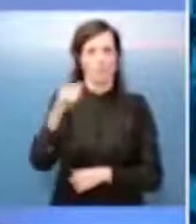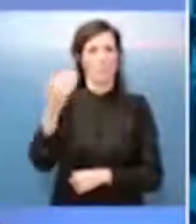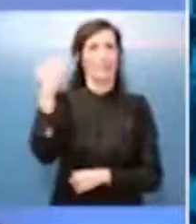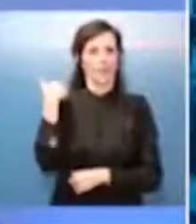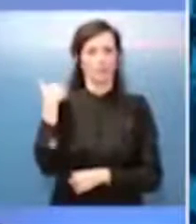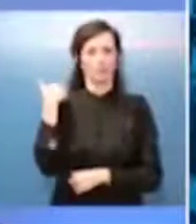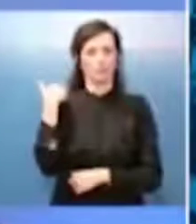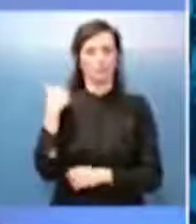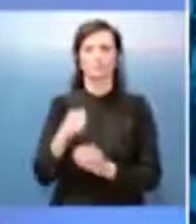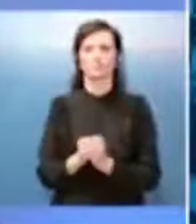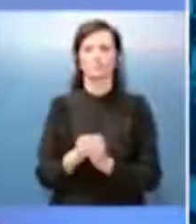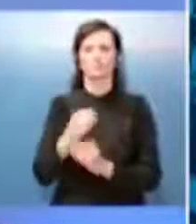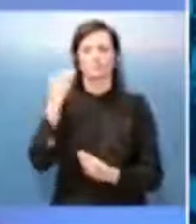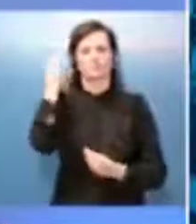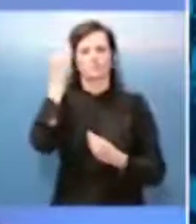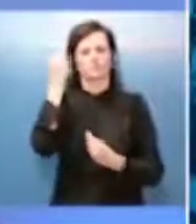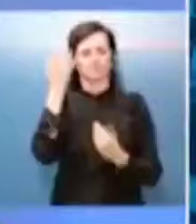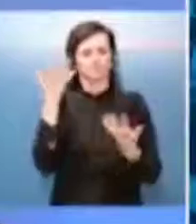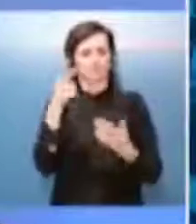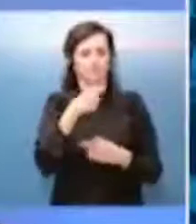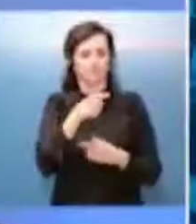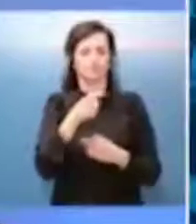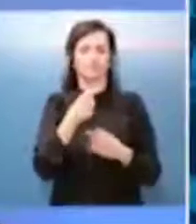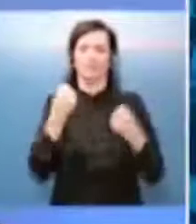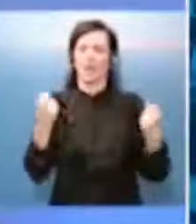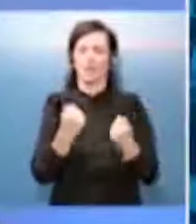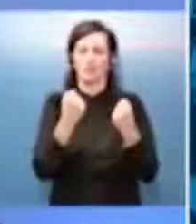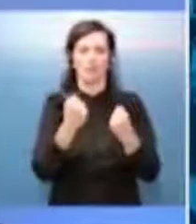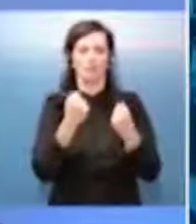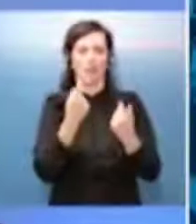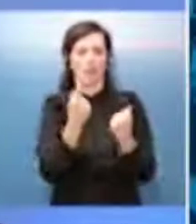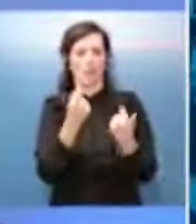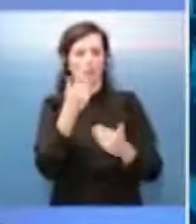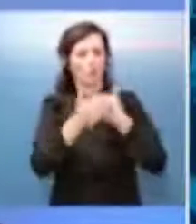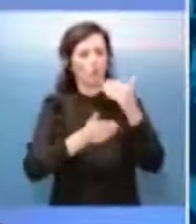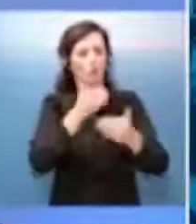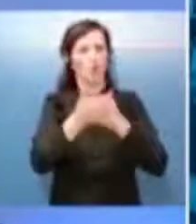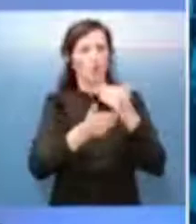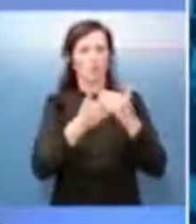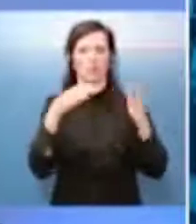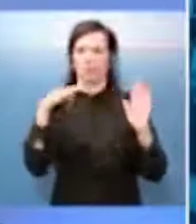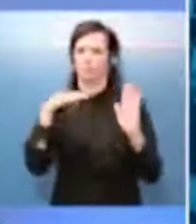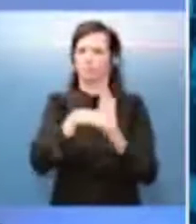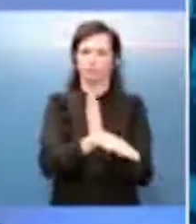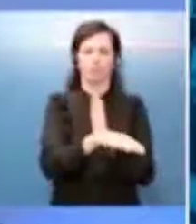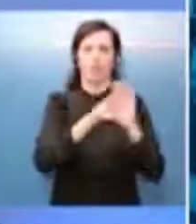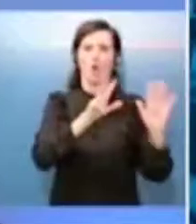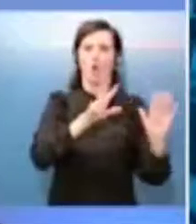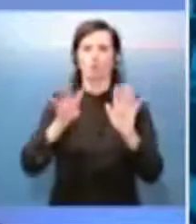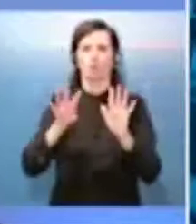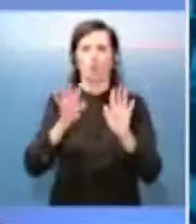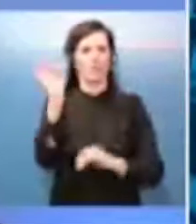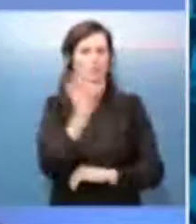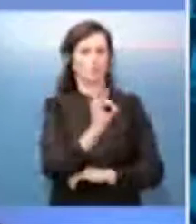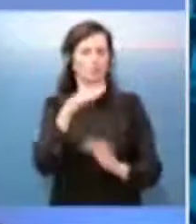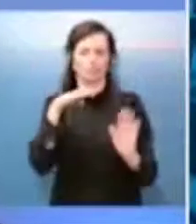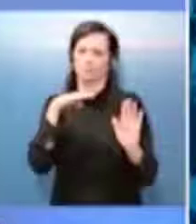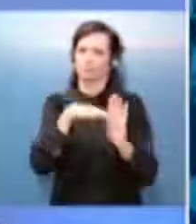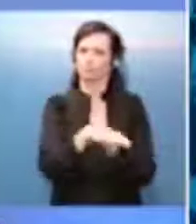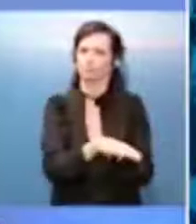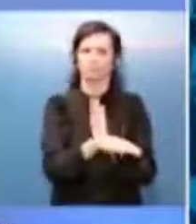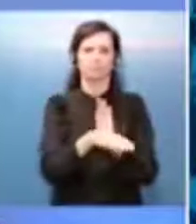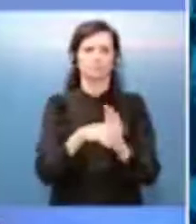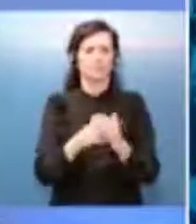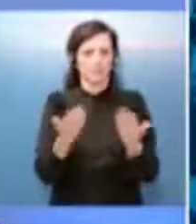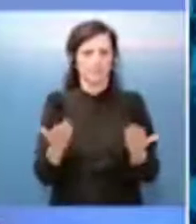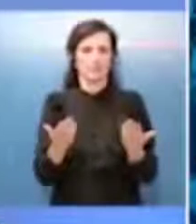che l'Italia e gli italiani hanno bisogno al più presto. Cosa ne pensate? Fateci sapere, preferite la pace o i condizionatori accesi? Ha